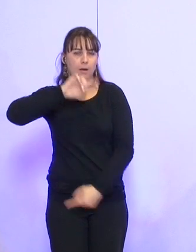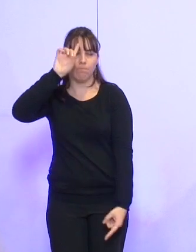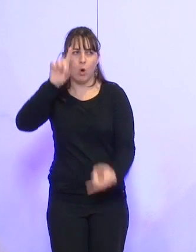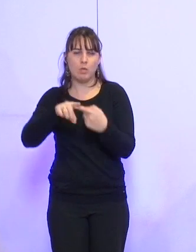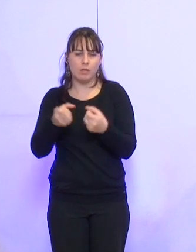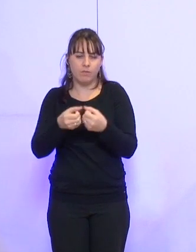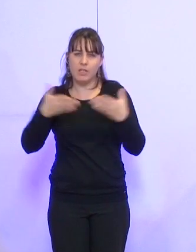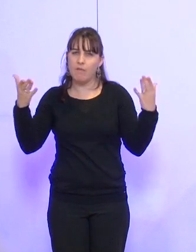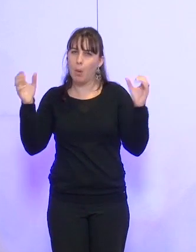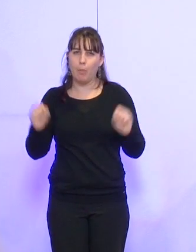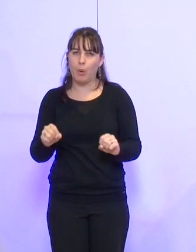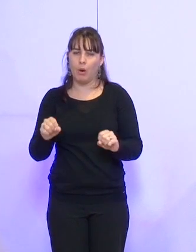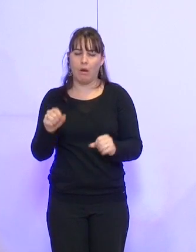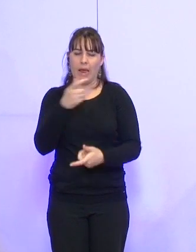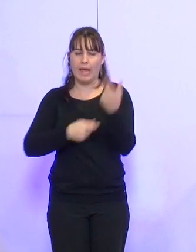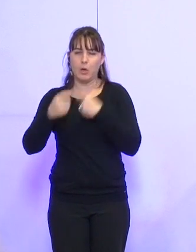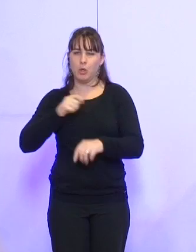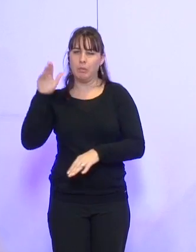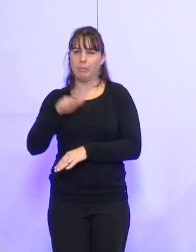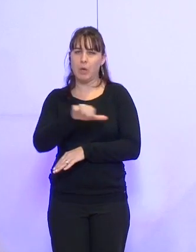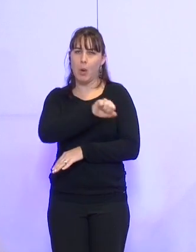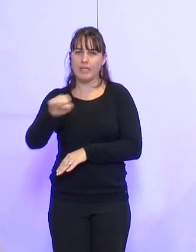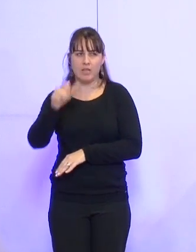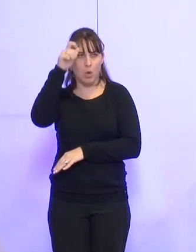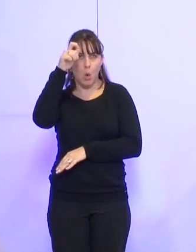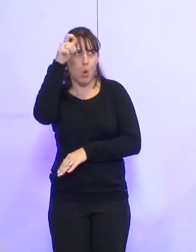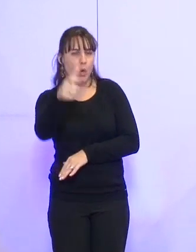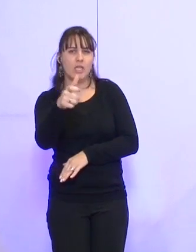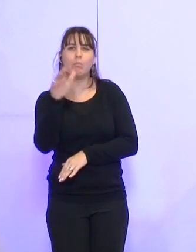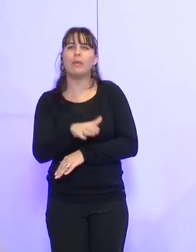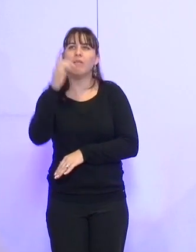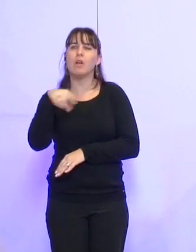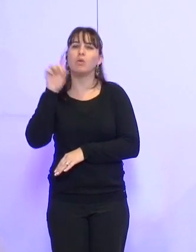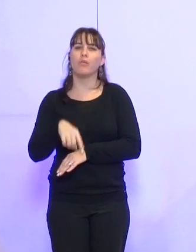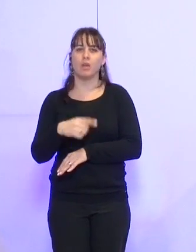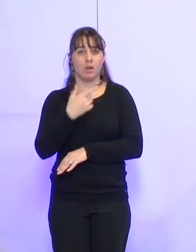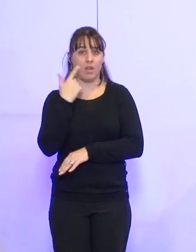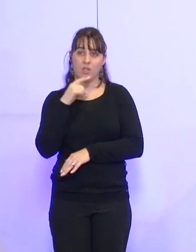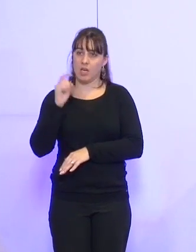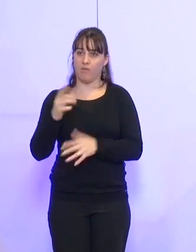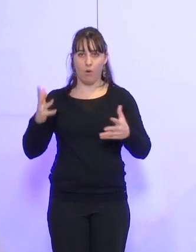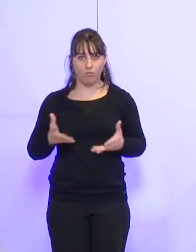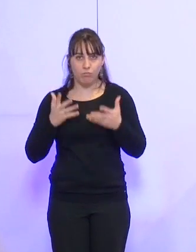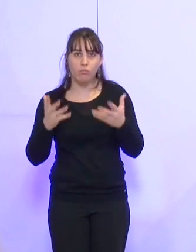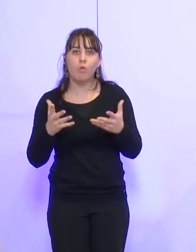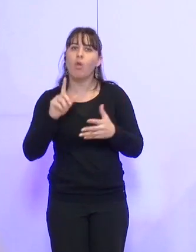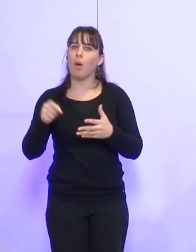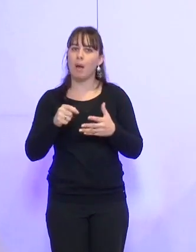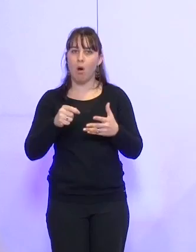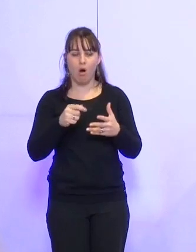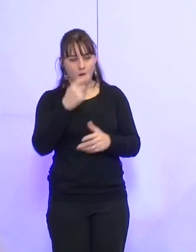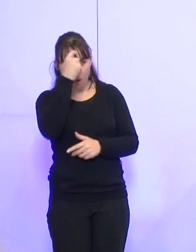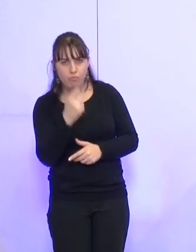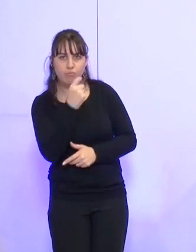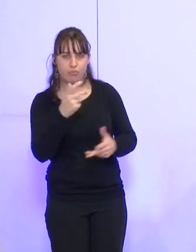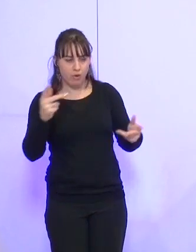développer avec cette économie. Cette économie de bon sens demande simplement à bénéficier du soutien légitime qui lui revient. Et pourquoi